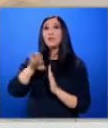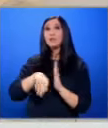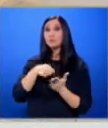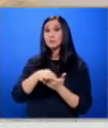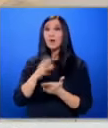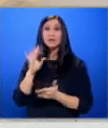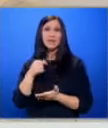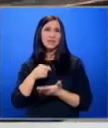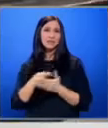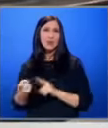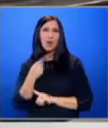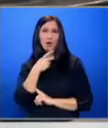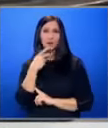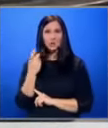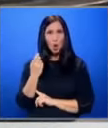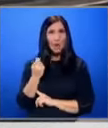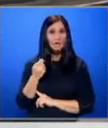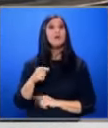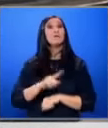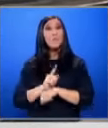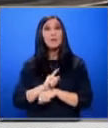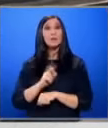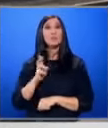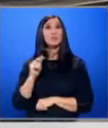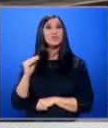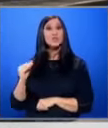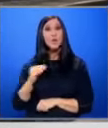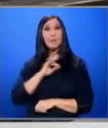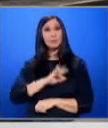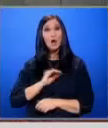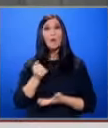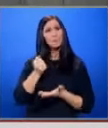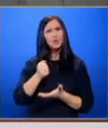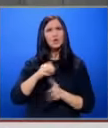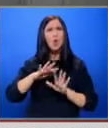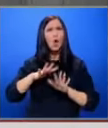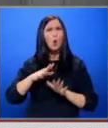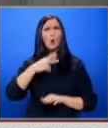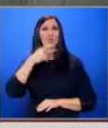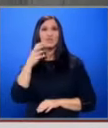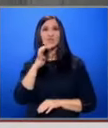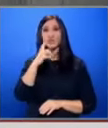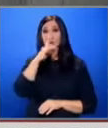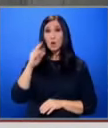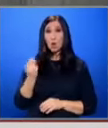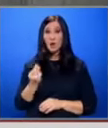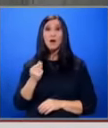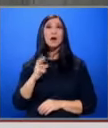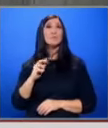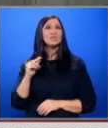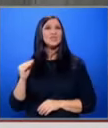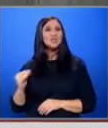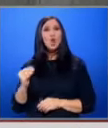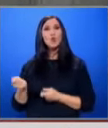Средната заплата е 1100 лева. Все пак в момента БДЖ е на печалба. Бюджетът е около 240 милиона лева. В БДЖ